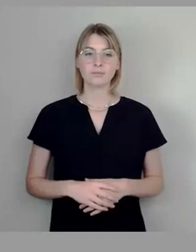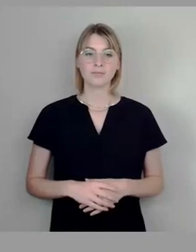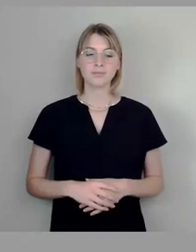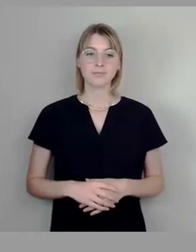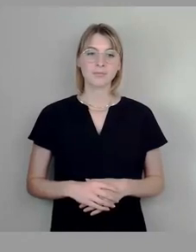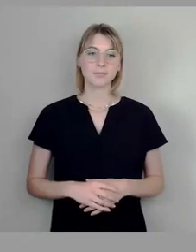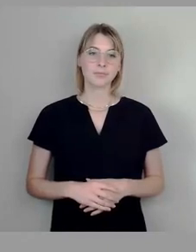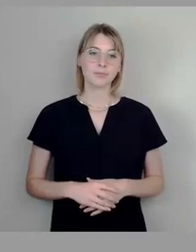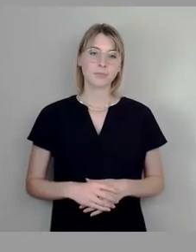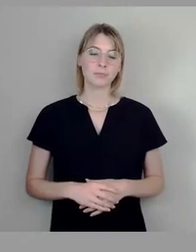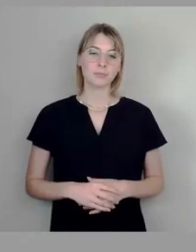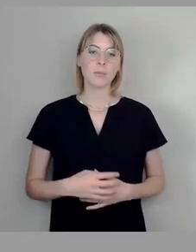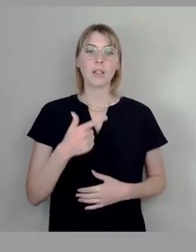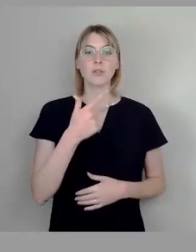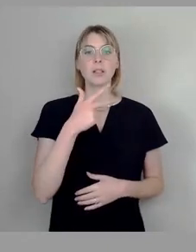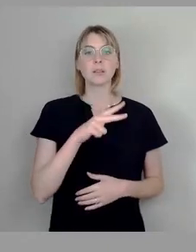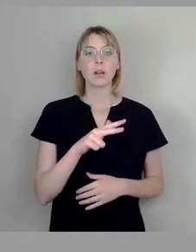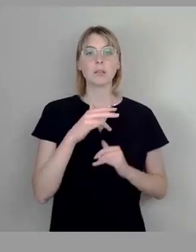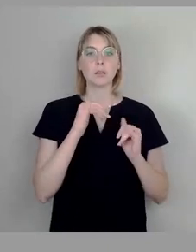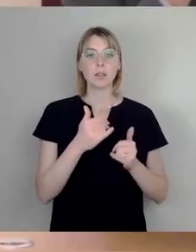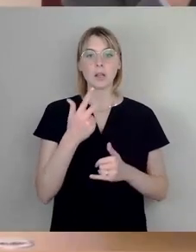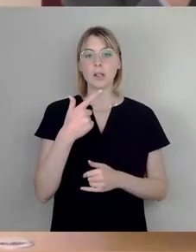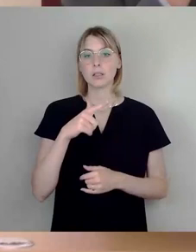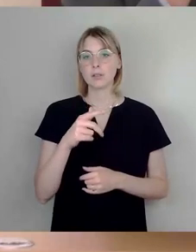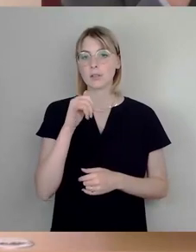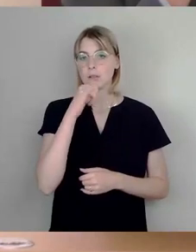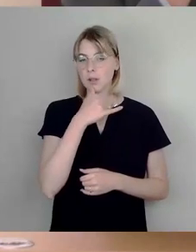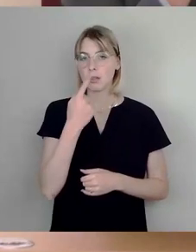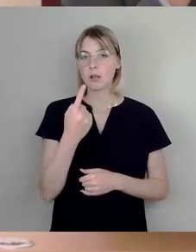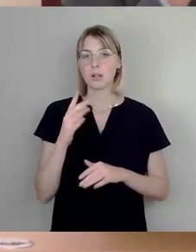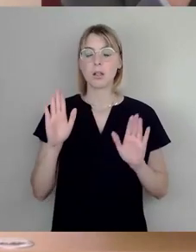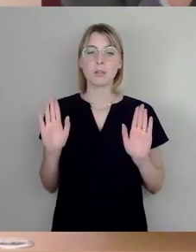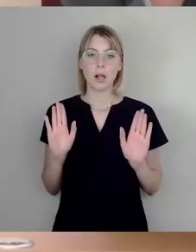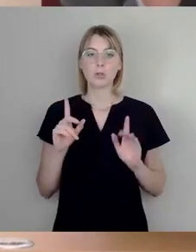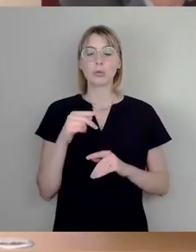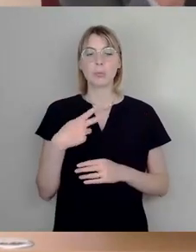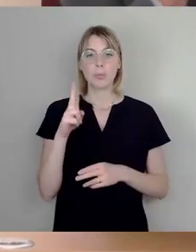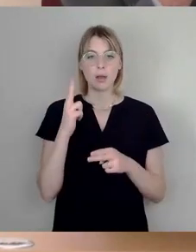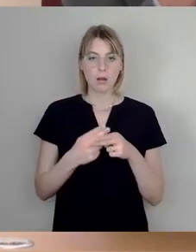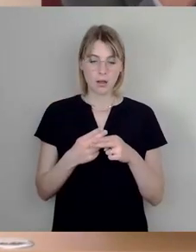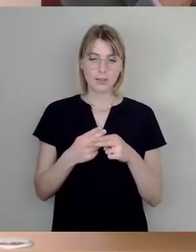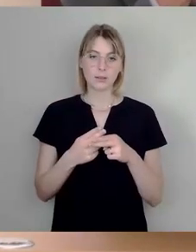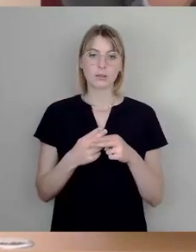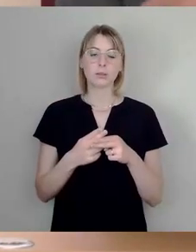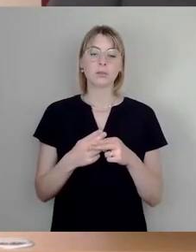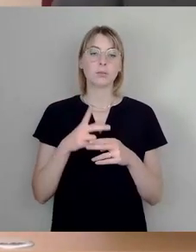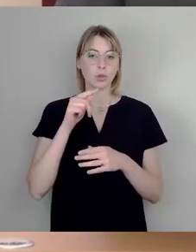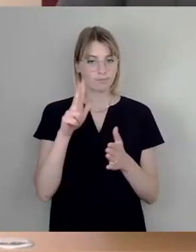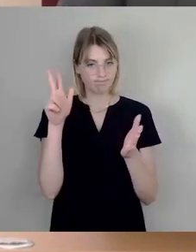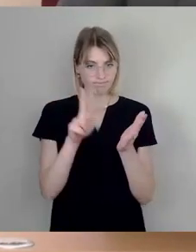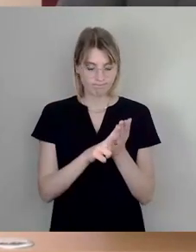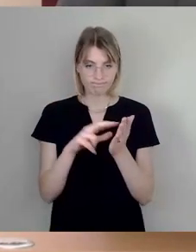Der hat mit 32 Jahren 23,9 eine Enthaltung, eine Mehrheit bekommen, damit er so bestätigt.